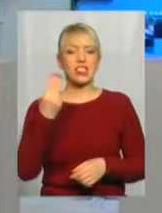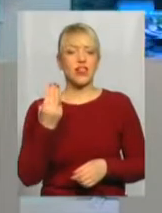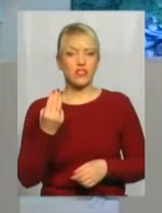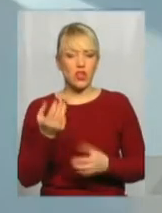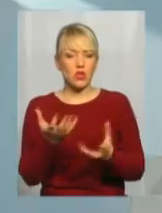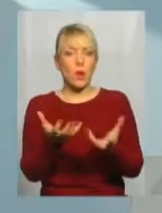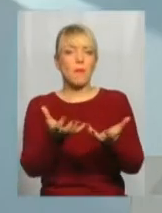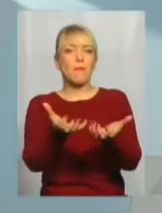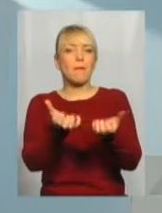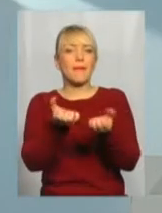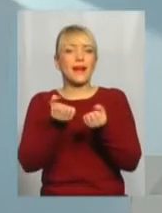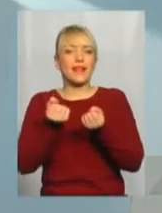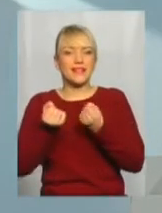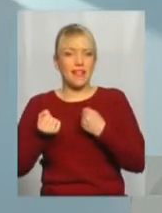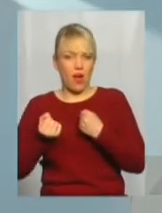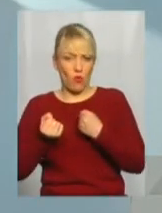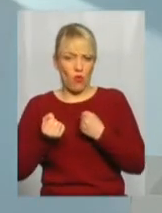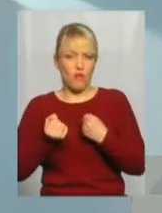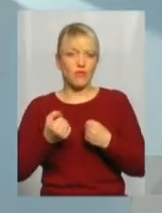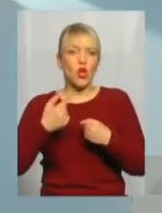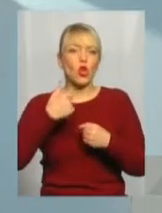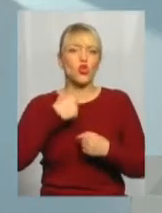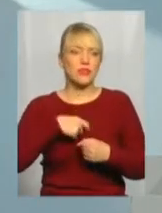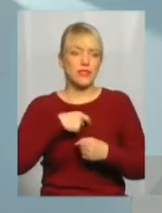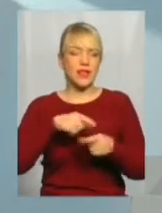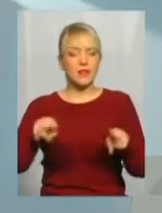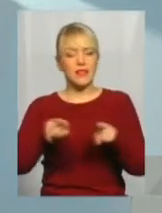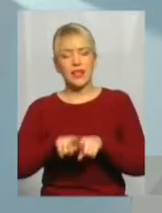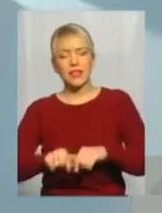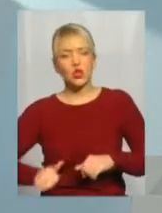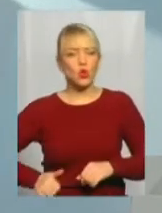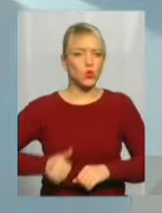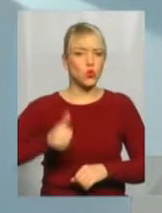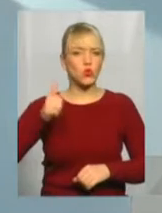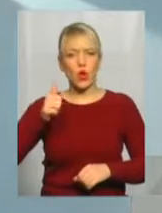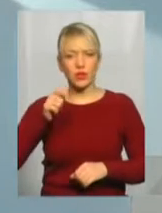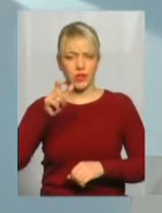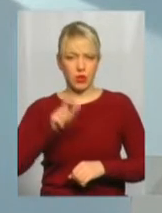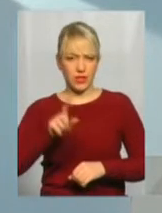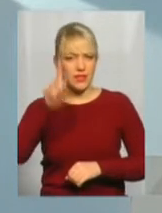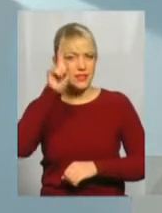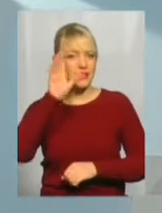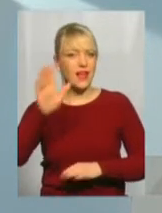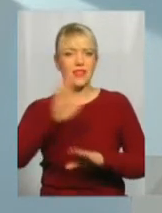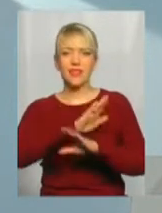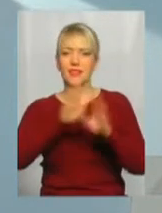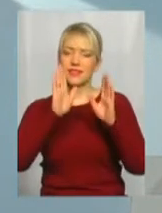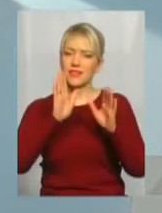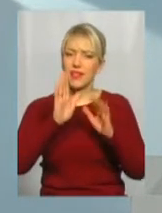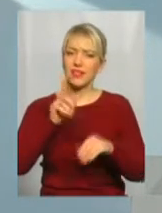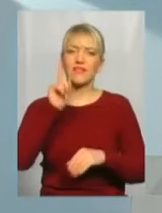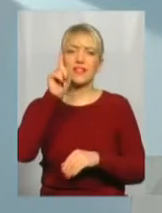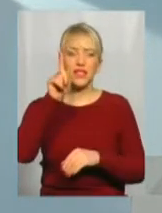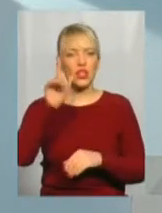себе таких достойних людей, знаних не тільки в тодішній імперії, а й далеко за її